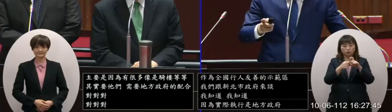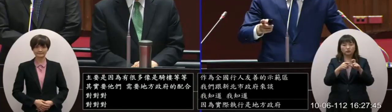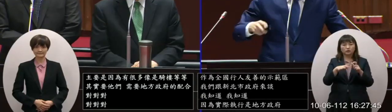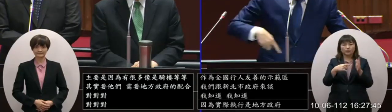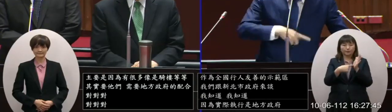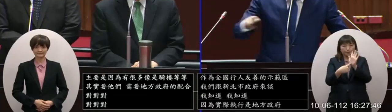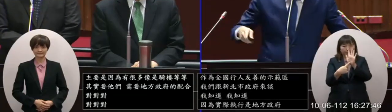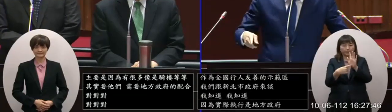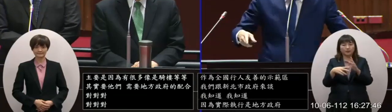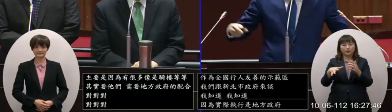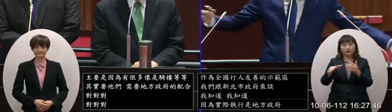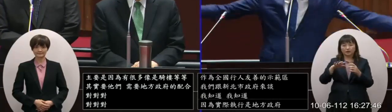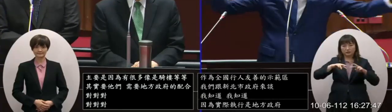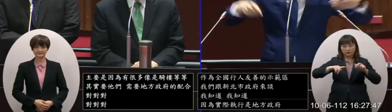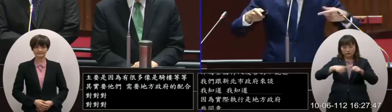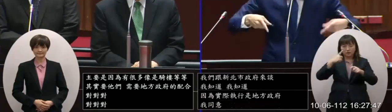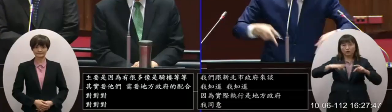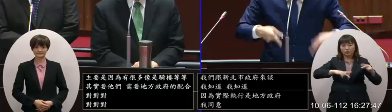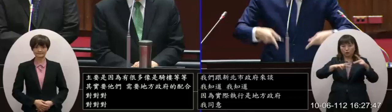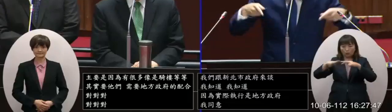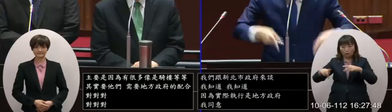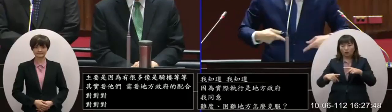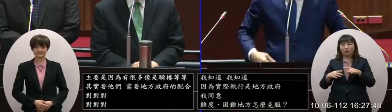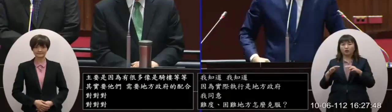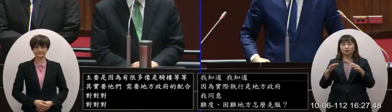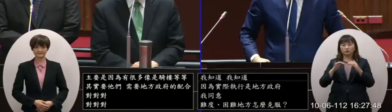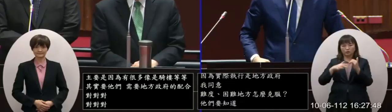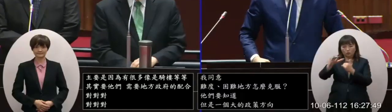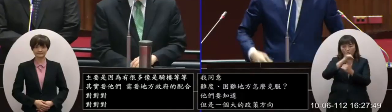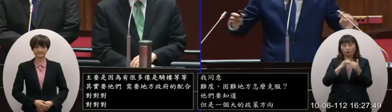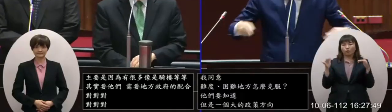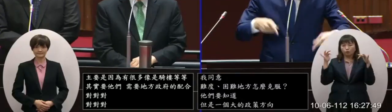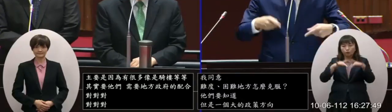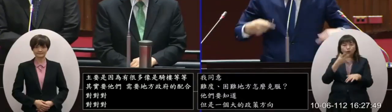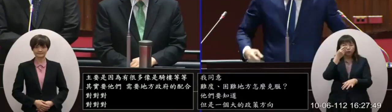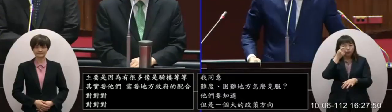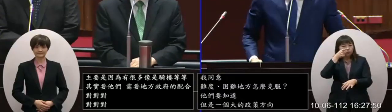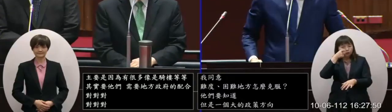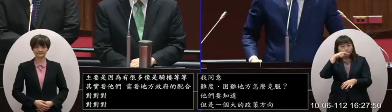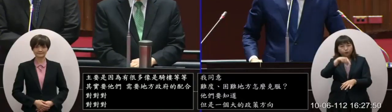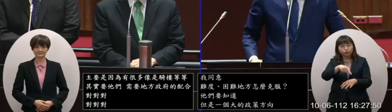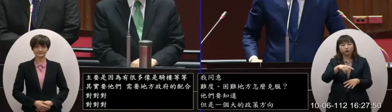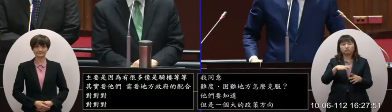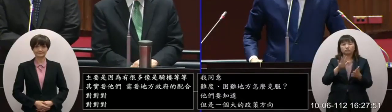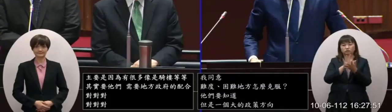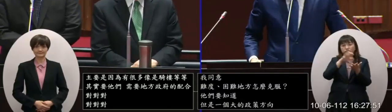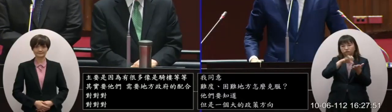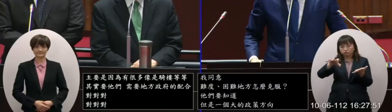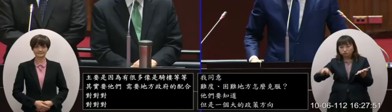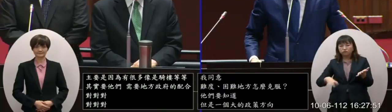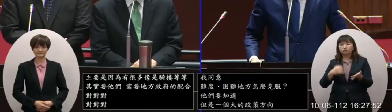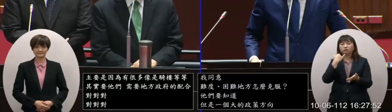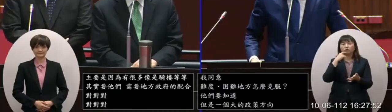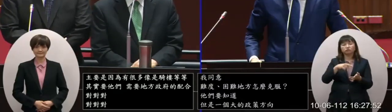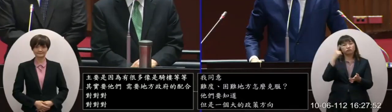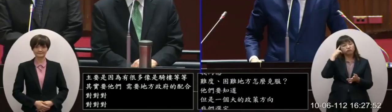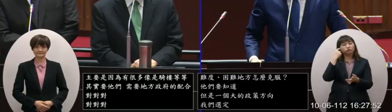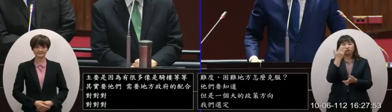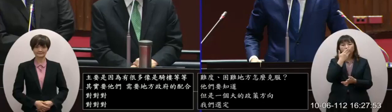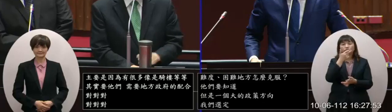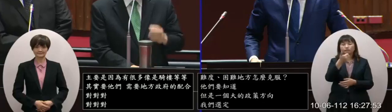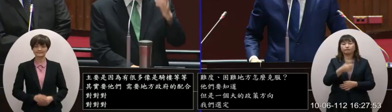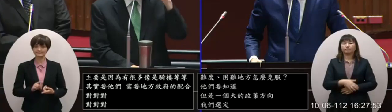做一個示範區把全面改善然後全台灣來參觀觀摩以後就這樣照這樣你不覺得這個很美嗎